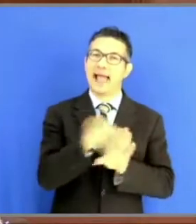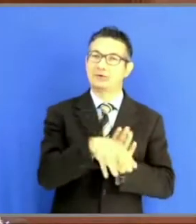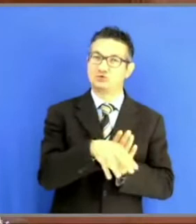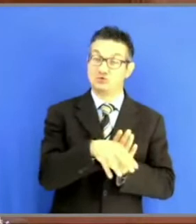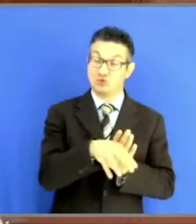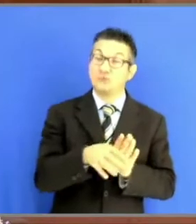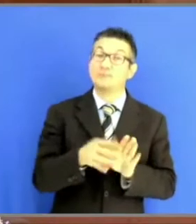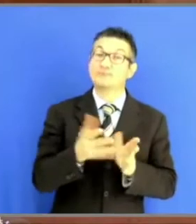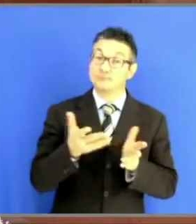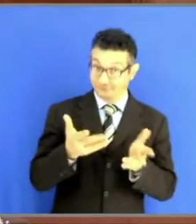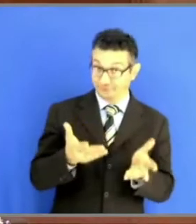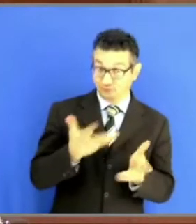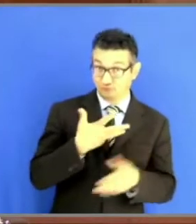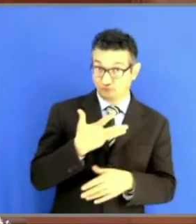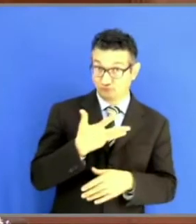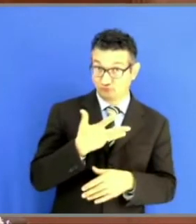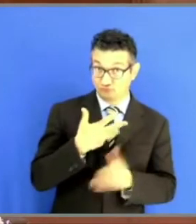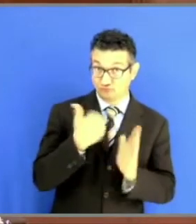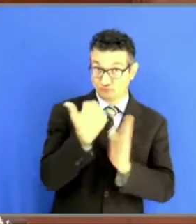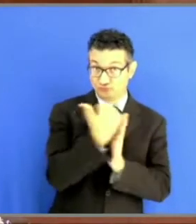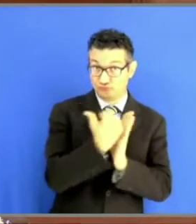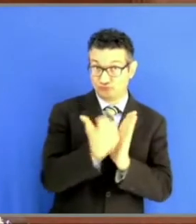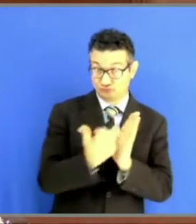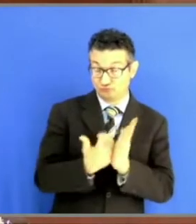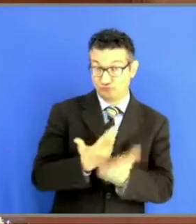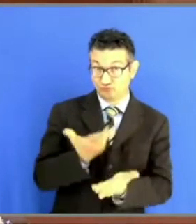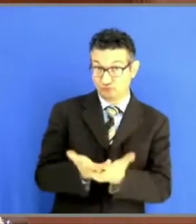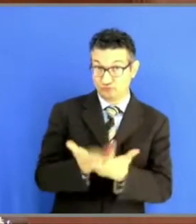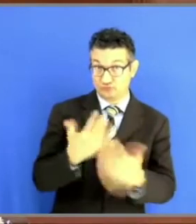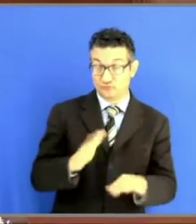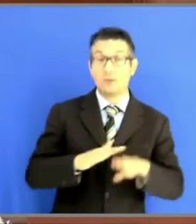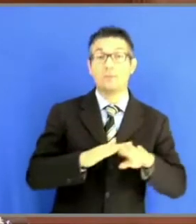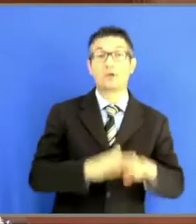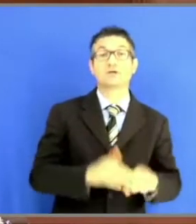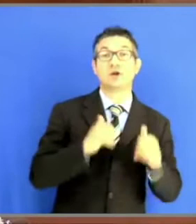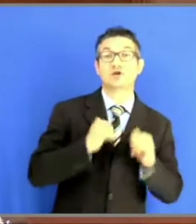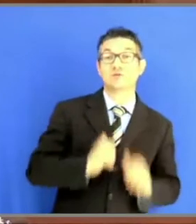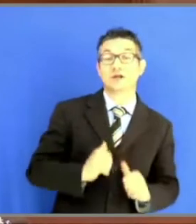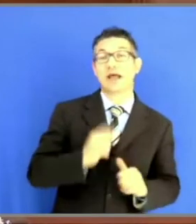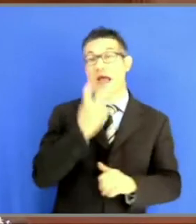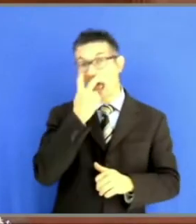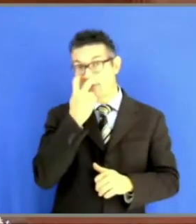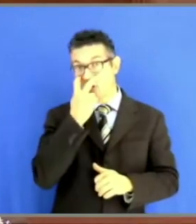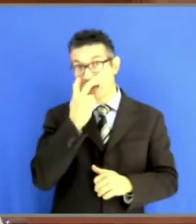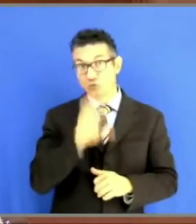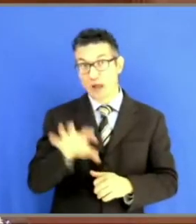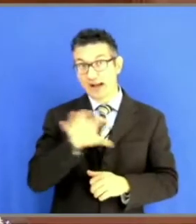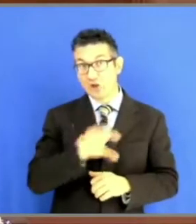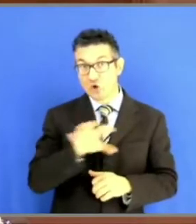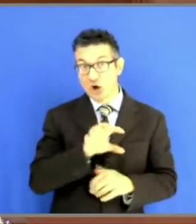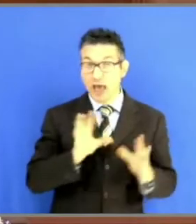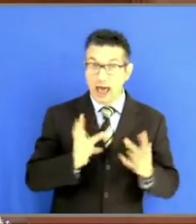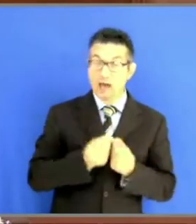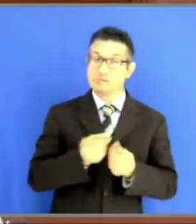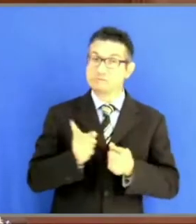un piano che è stato presentato, protezione civile e Avvocatura si stanno difendendo